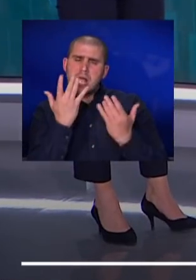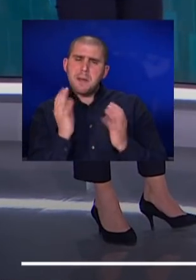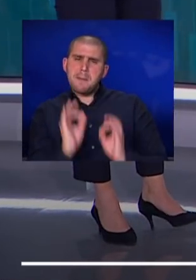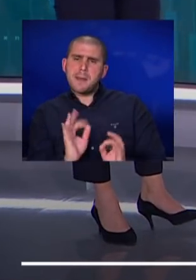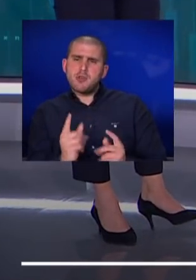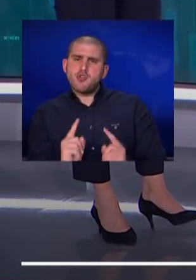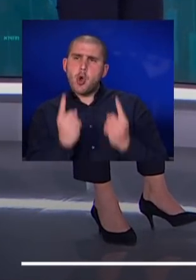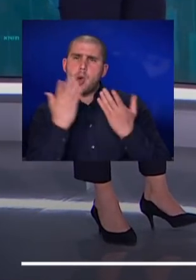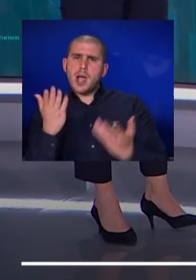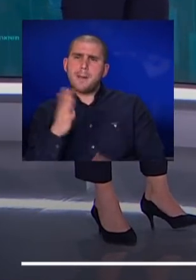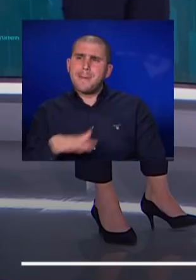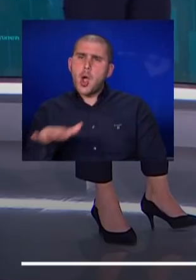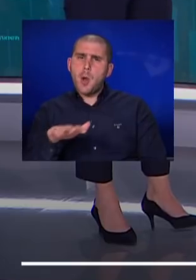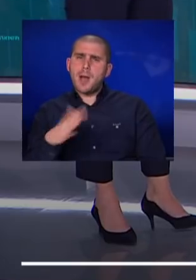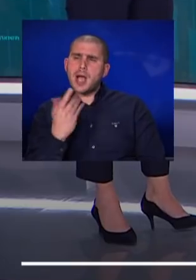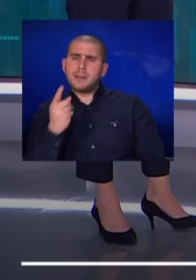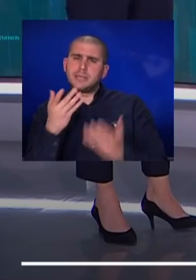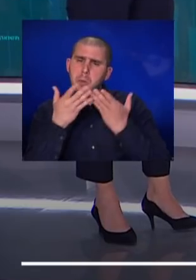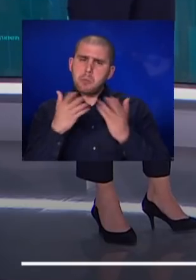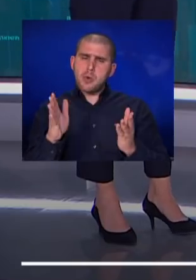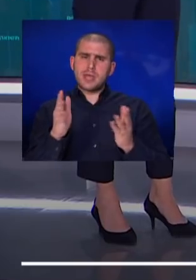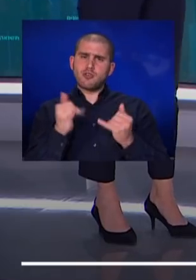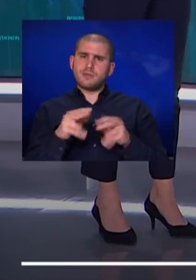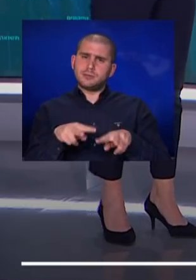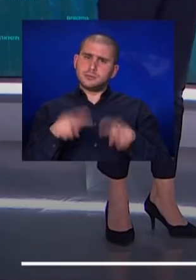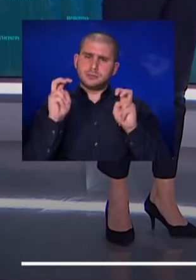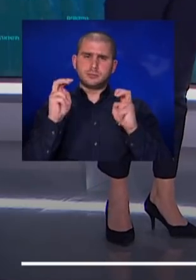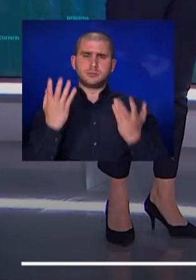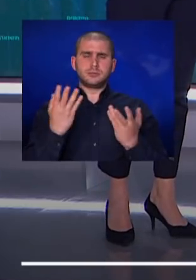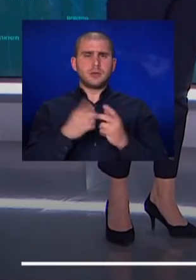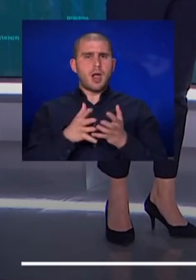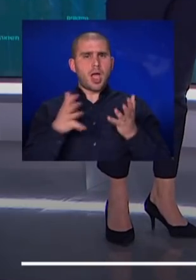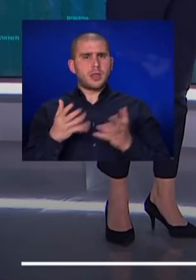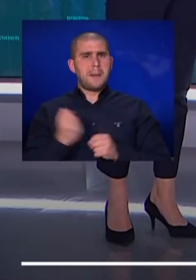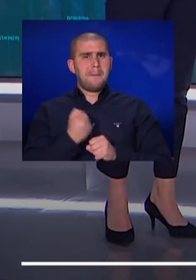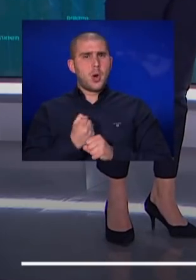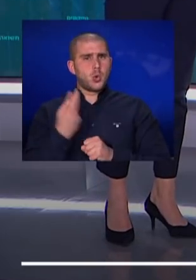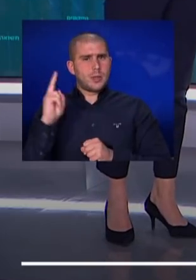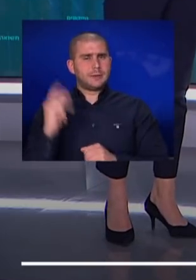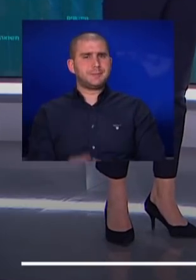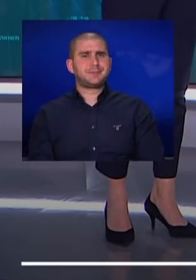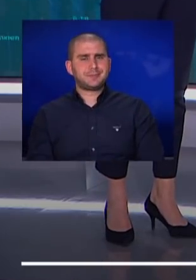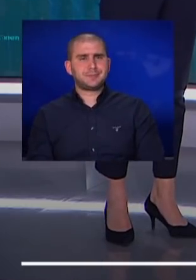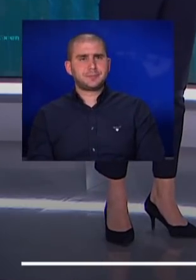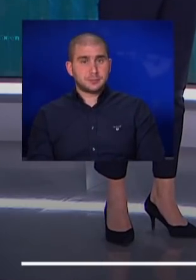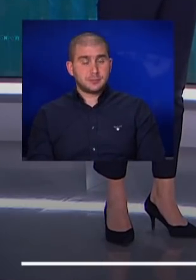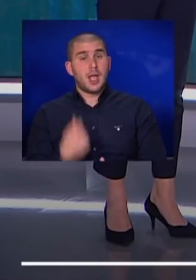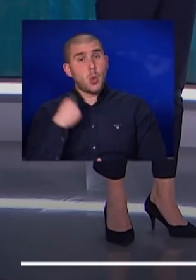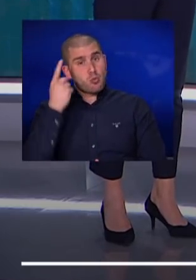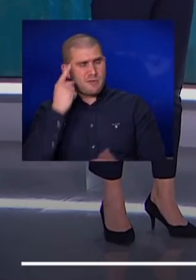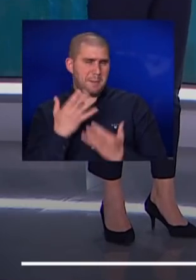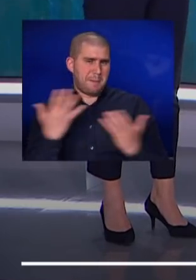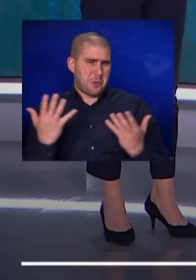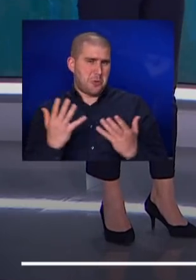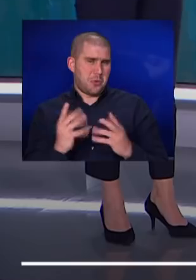שמתרחש עכשיו באירופה פותח לכם פתח להגדיל את הפעילות שלכם שם? אני חושב שזה די ברור